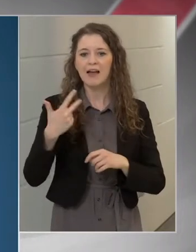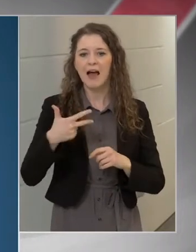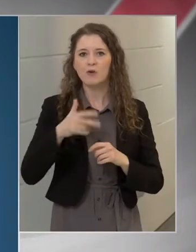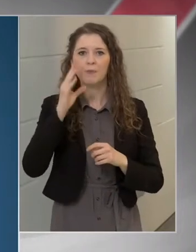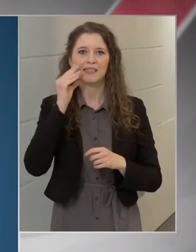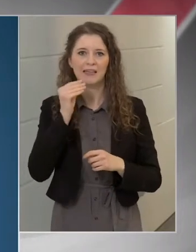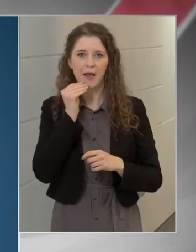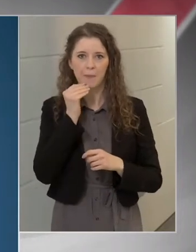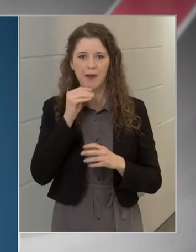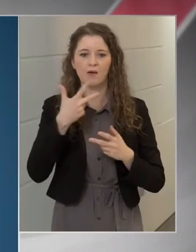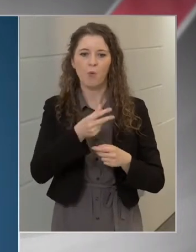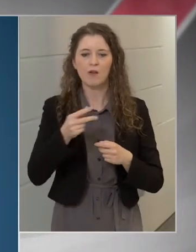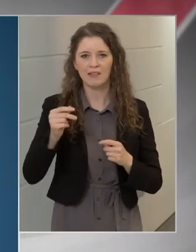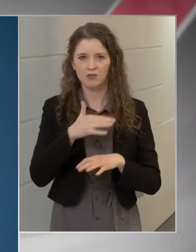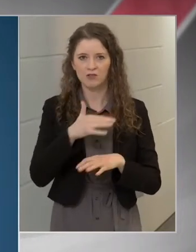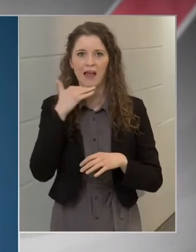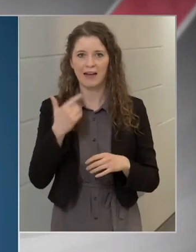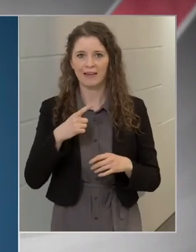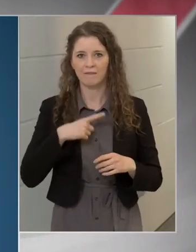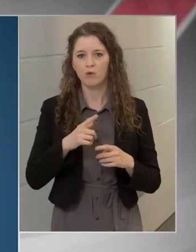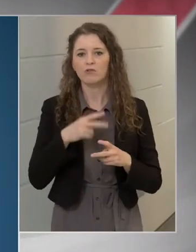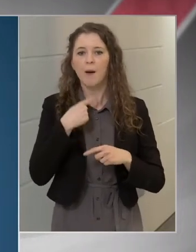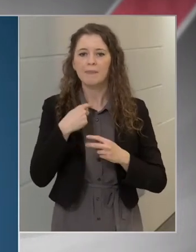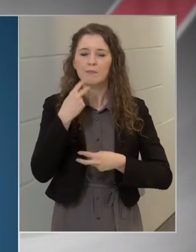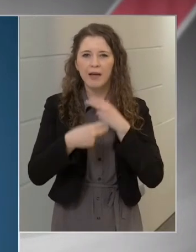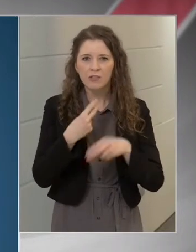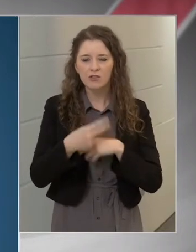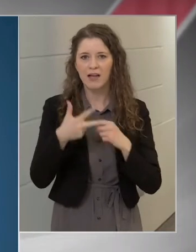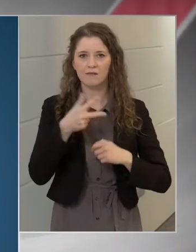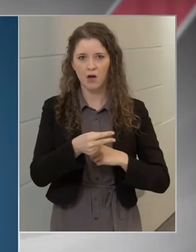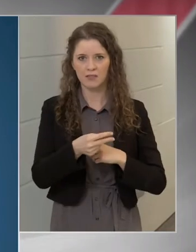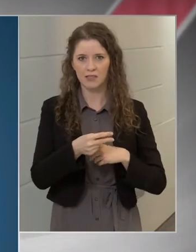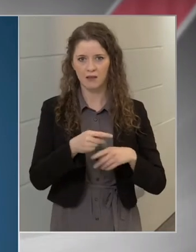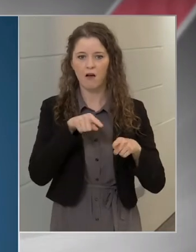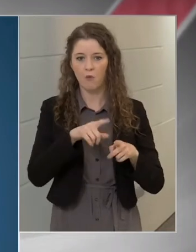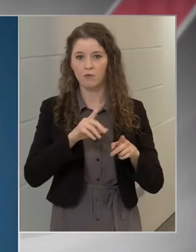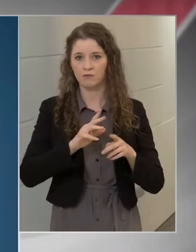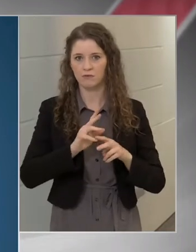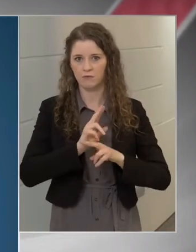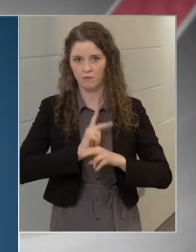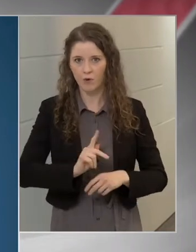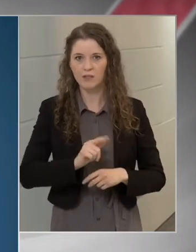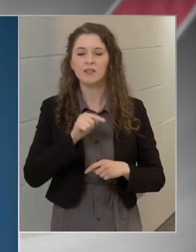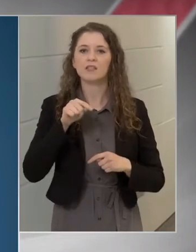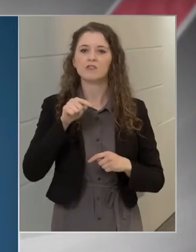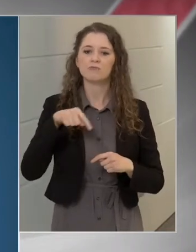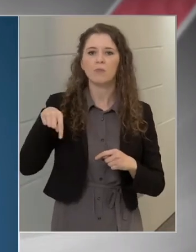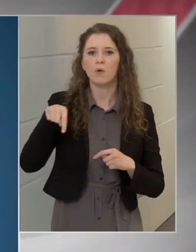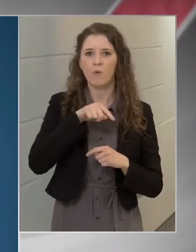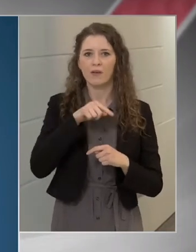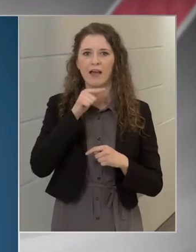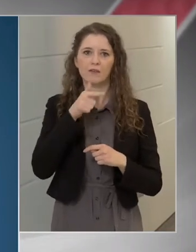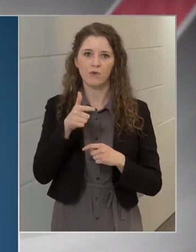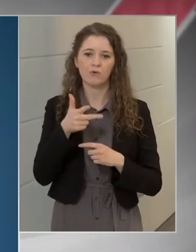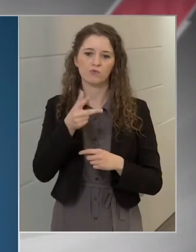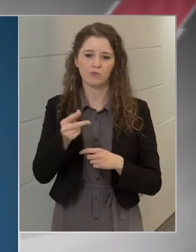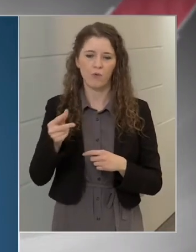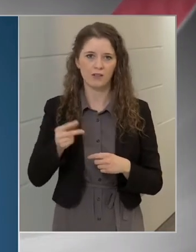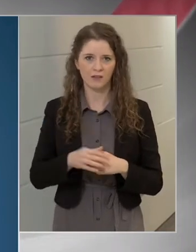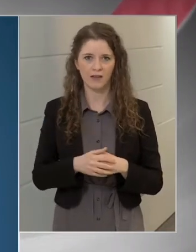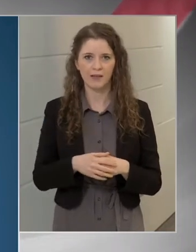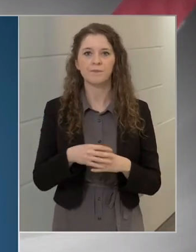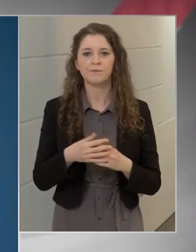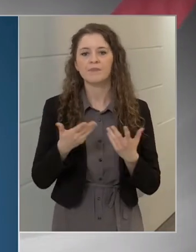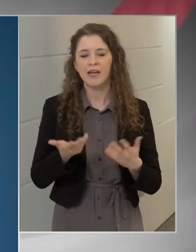bevizsgált vakcina állt rendelkezésre, és így őket fogjuk majd oltani, tehát